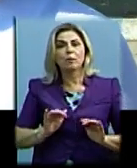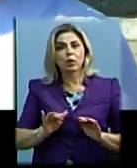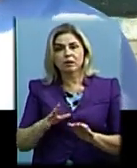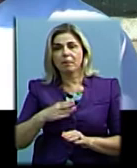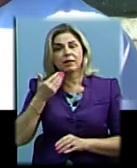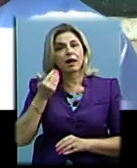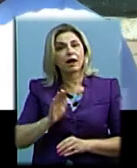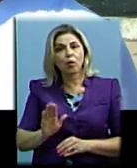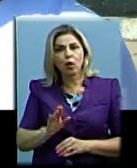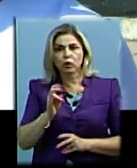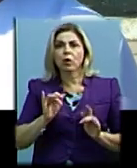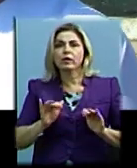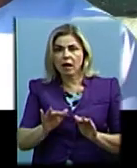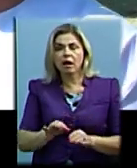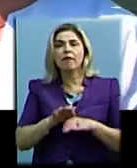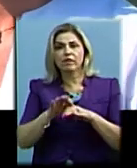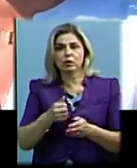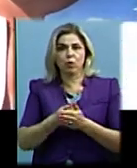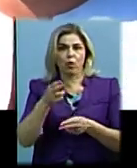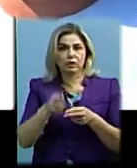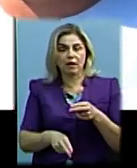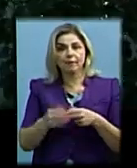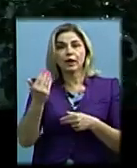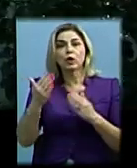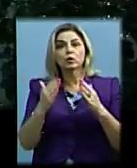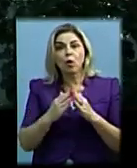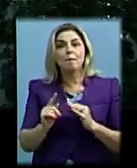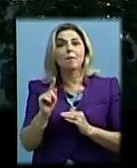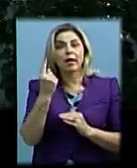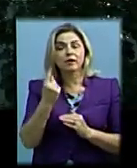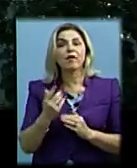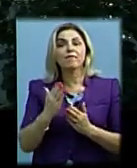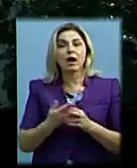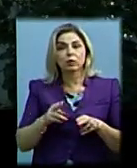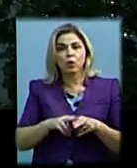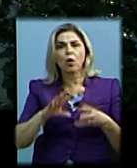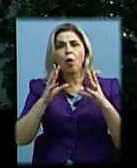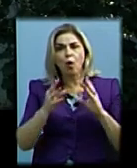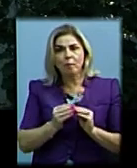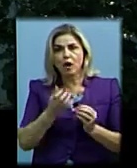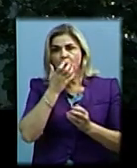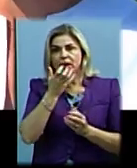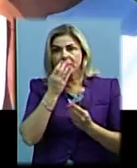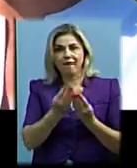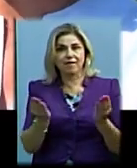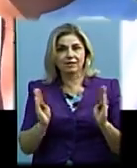нелегкою, але справу довели до кінця. Їх будинок став першим, у якому комплексно утеплили фасад.